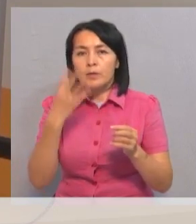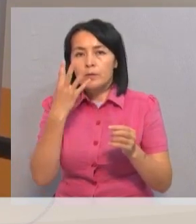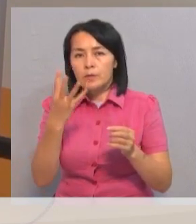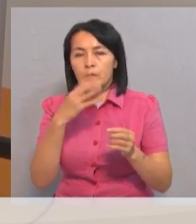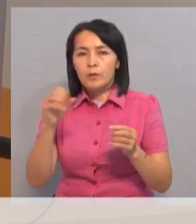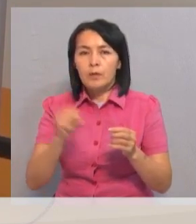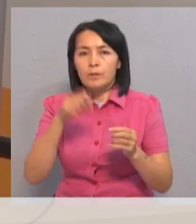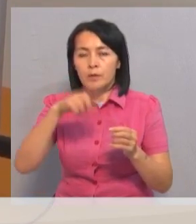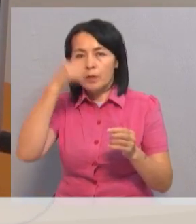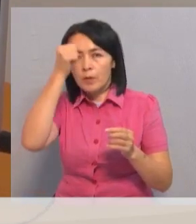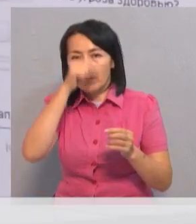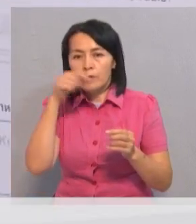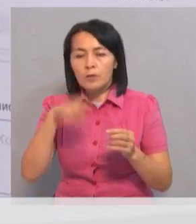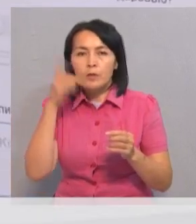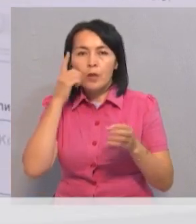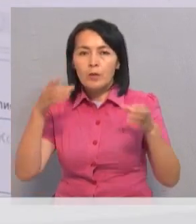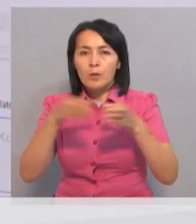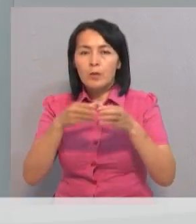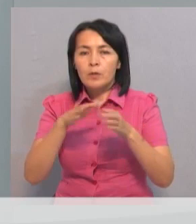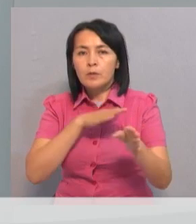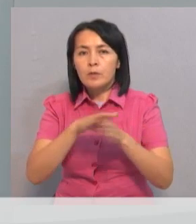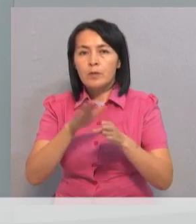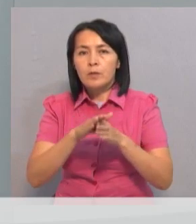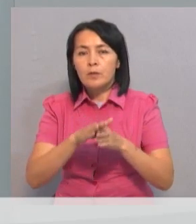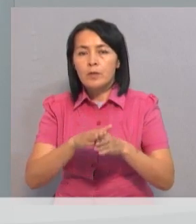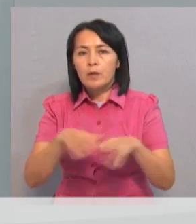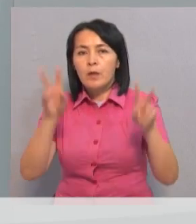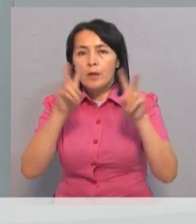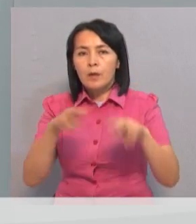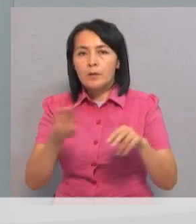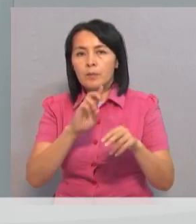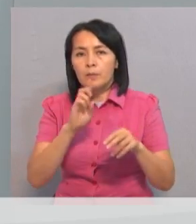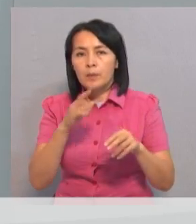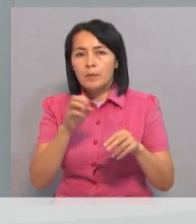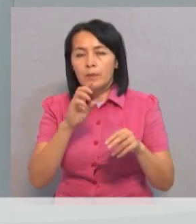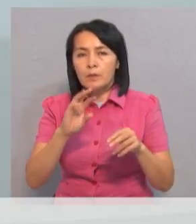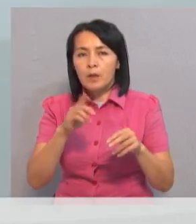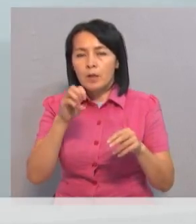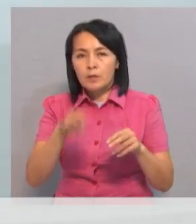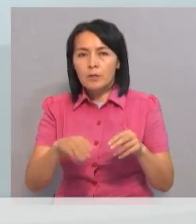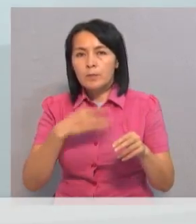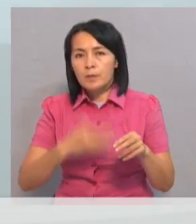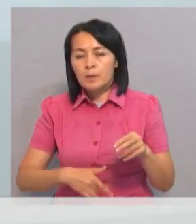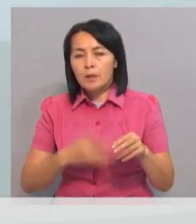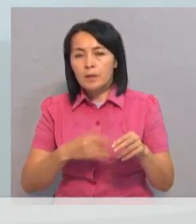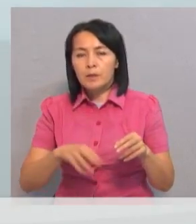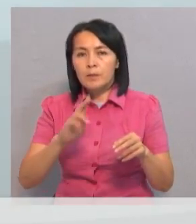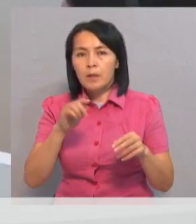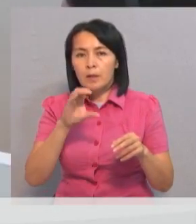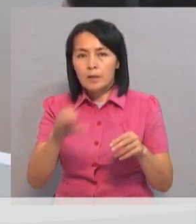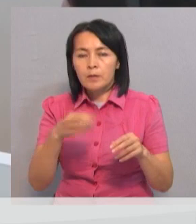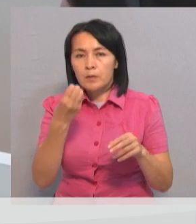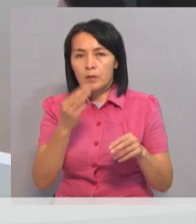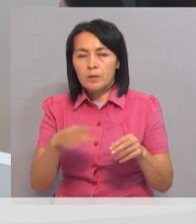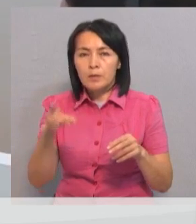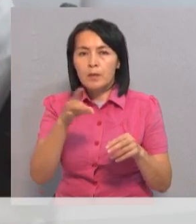августа текущего года мобильная группа провела специальную проверку в Байдебекском, Казыгорском, Сарагашском, Келесском и